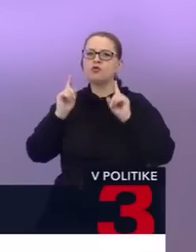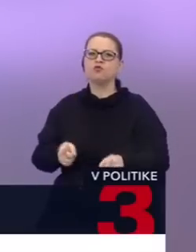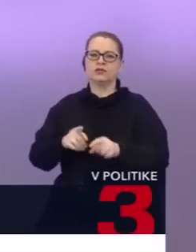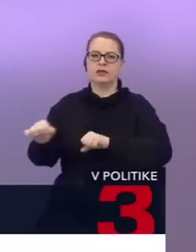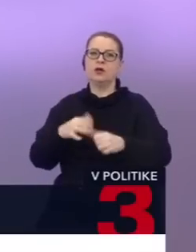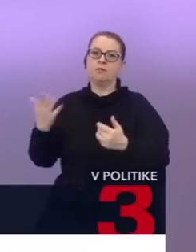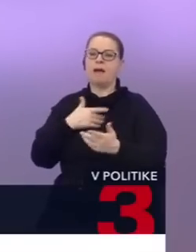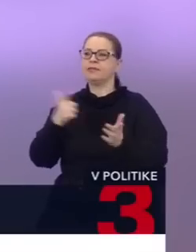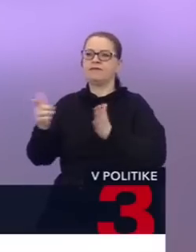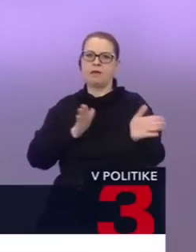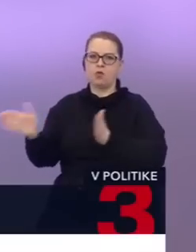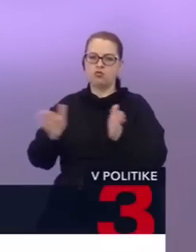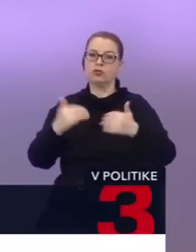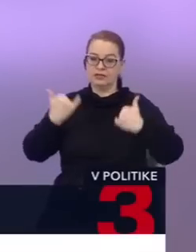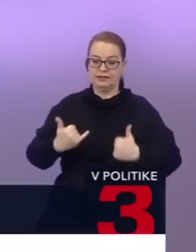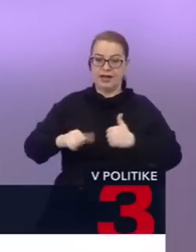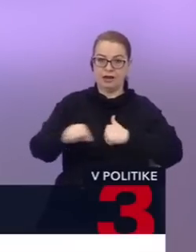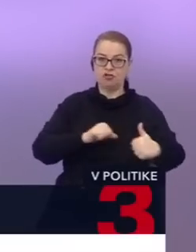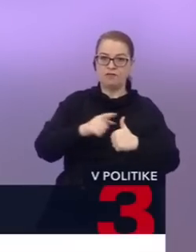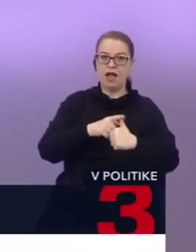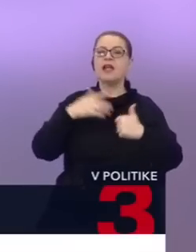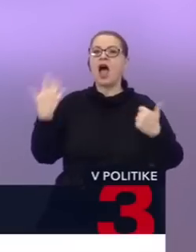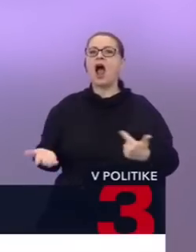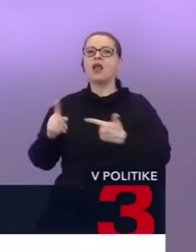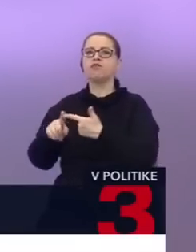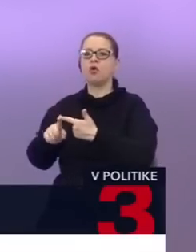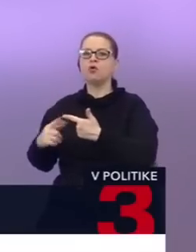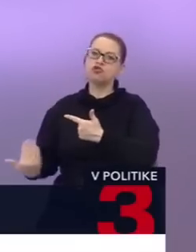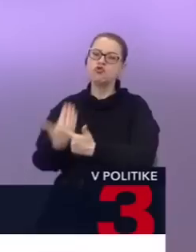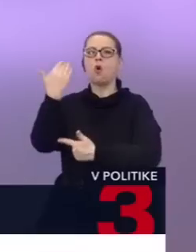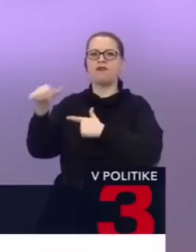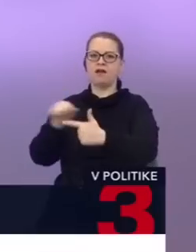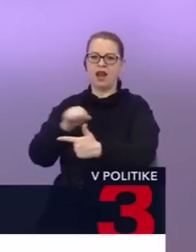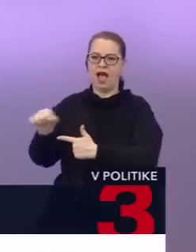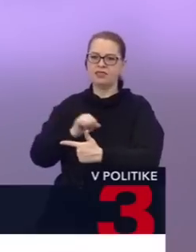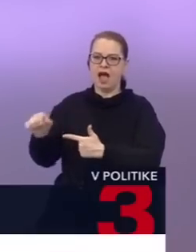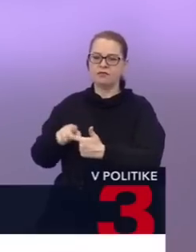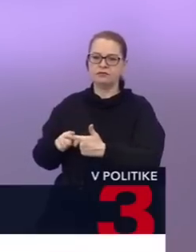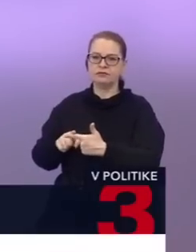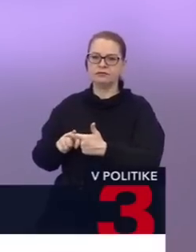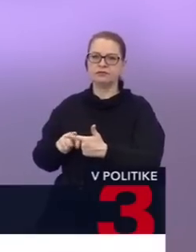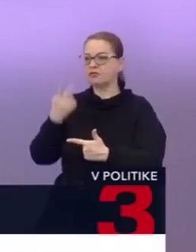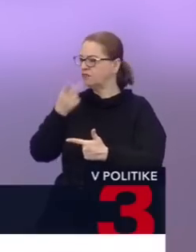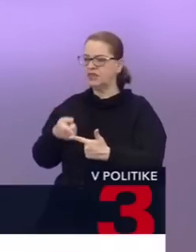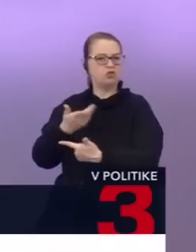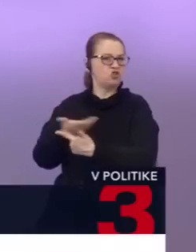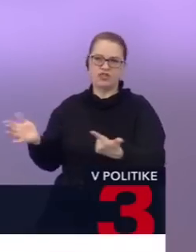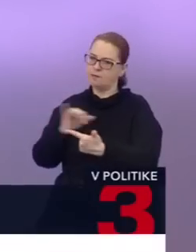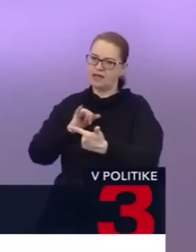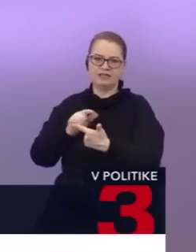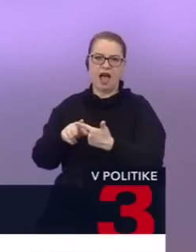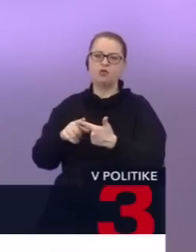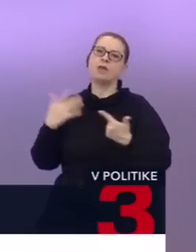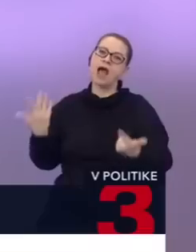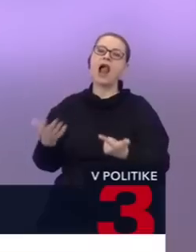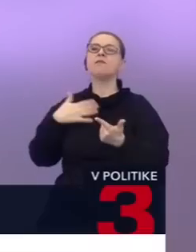dve možnosti. Máme na výber súčasnú vládu, alebo máme na výber nejakú novú vládu, to sme videli, že nie je tu o to záujem, alebo máme na